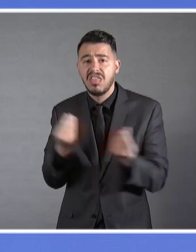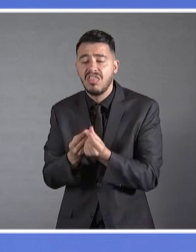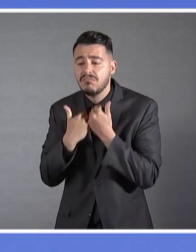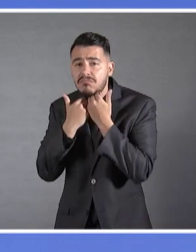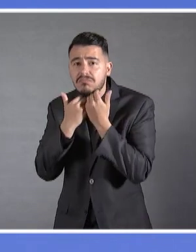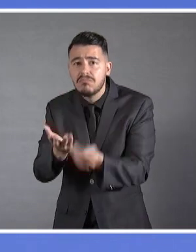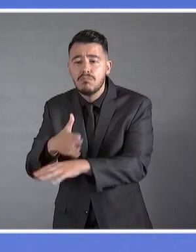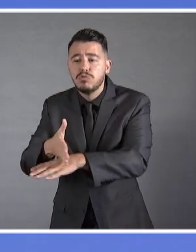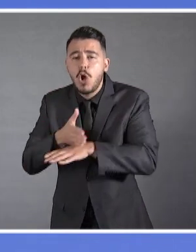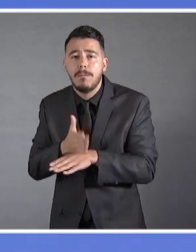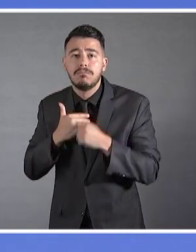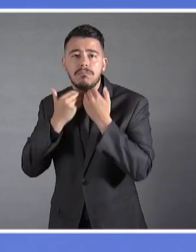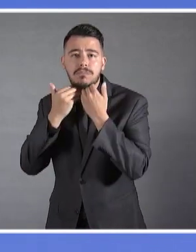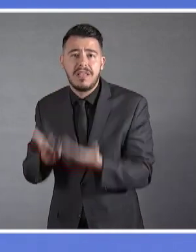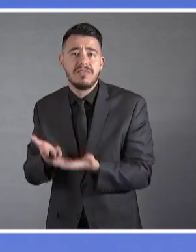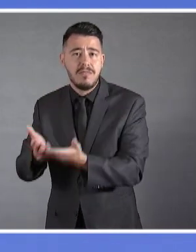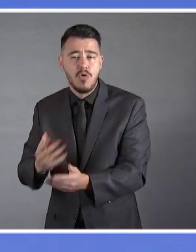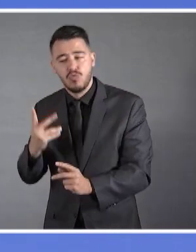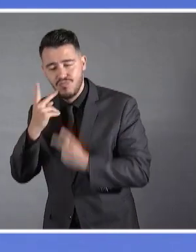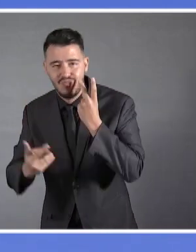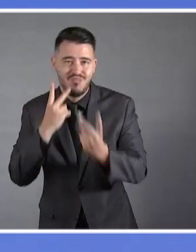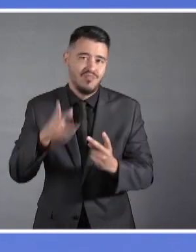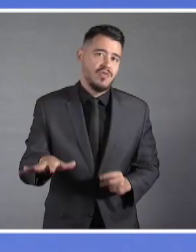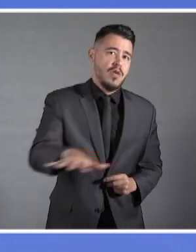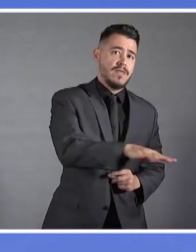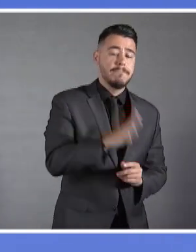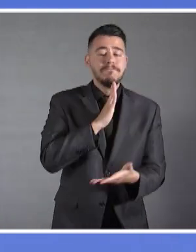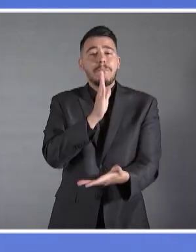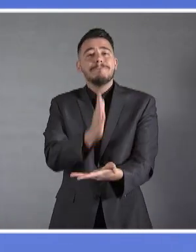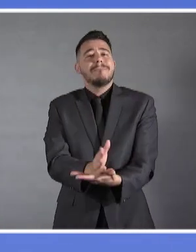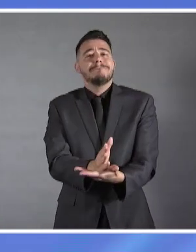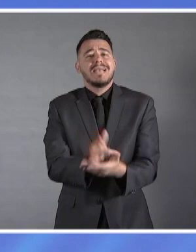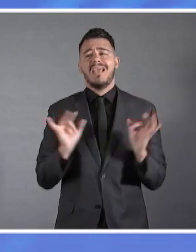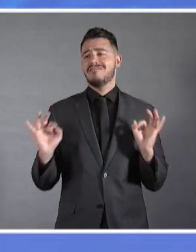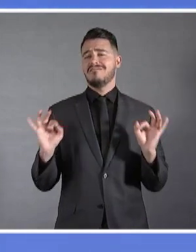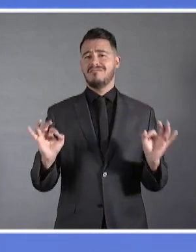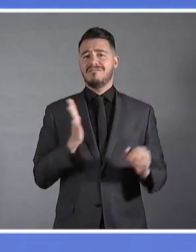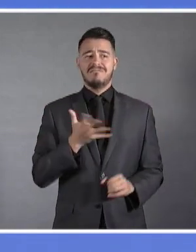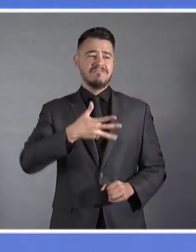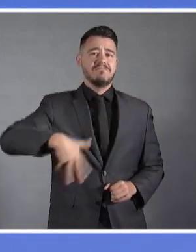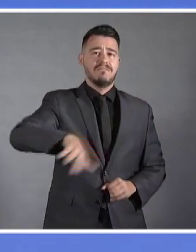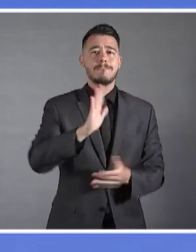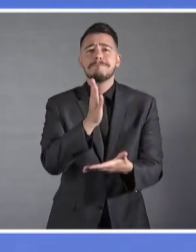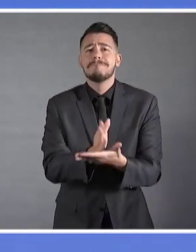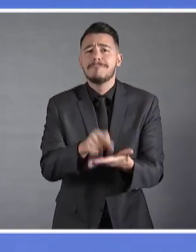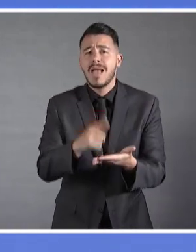ανάγκες. Και βέβαια, η μεσαία τάξη, η πολύπαθη μεσαία τάξη,